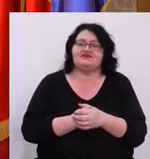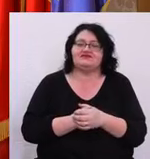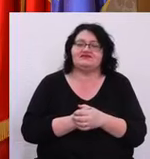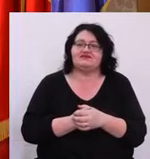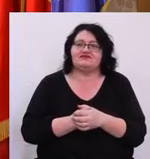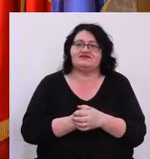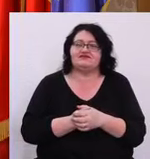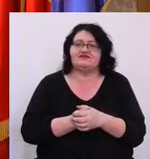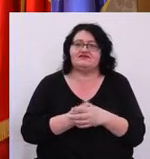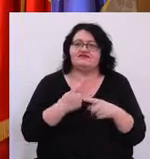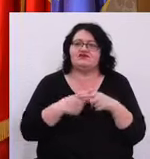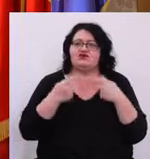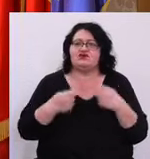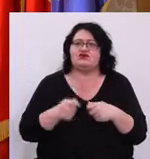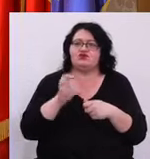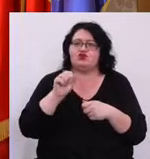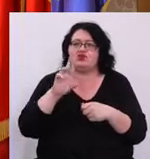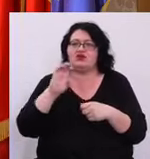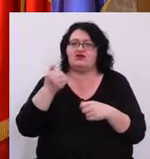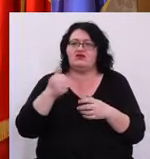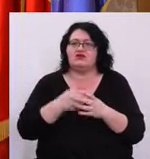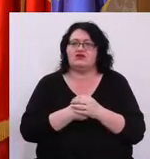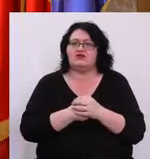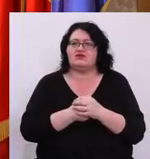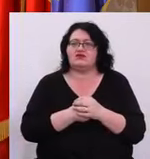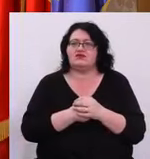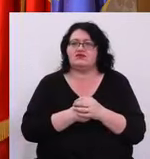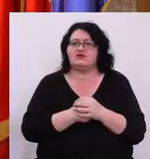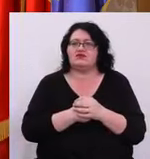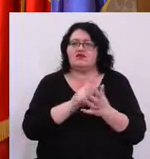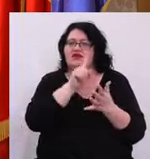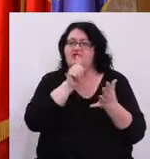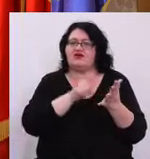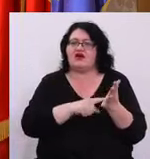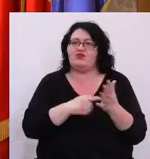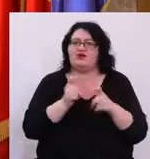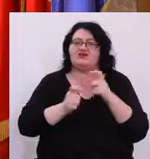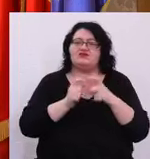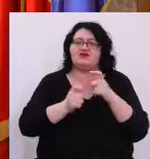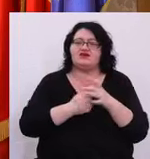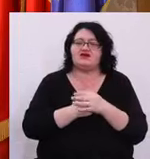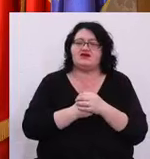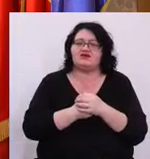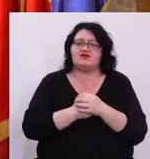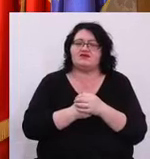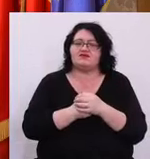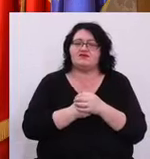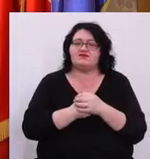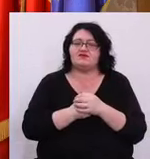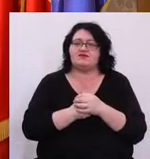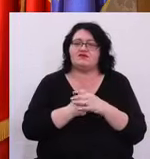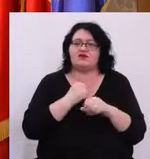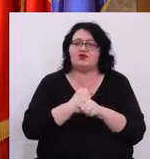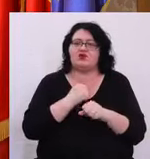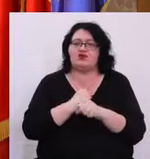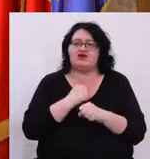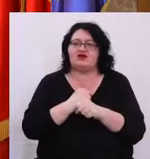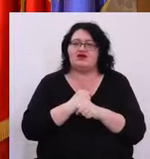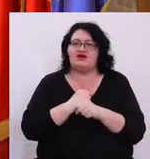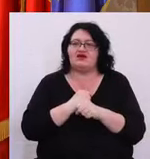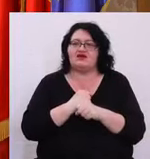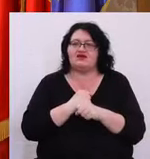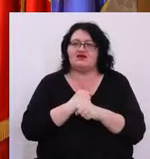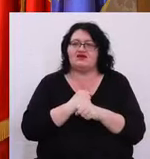Și domnul Ciucă Întreabă de lucrările pe